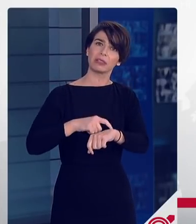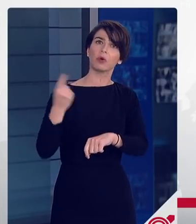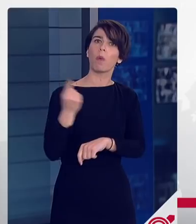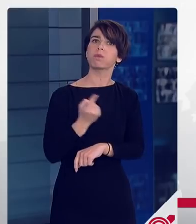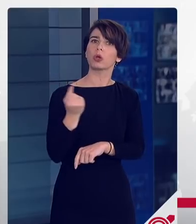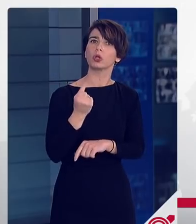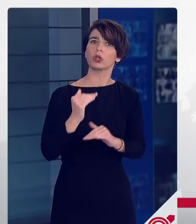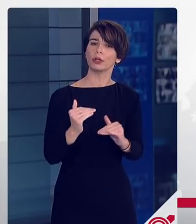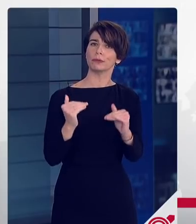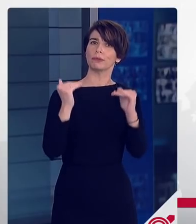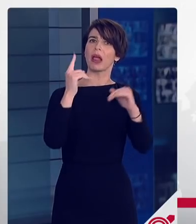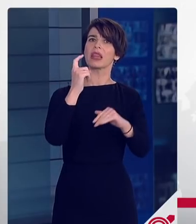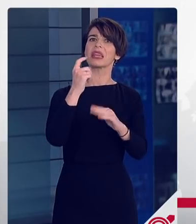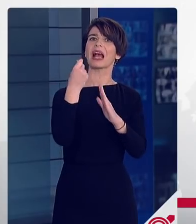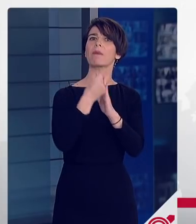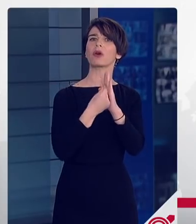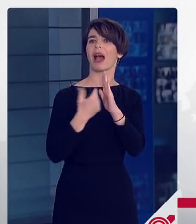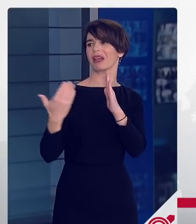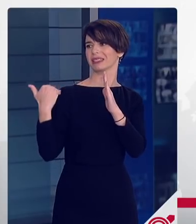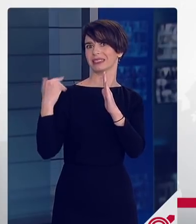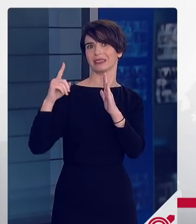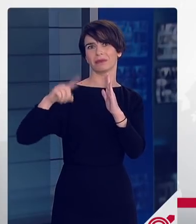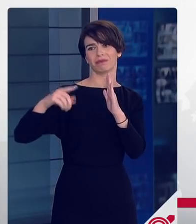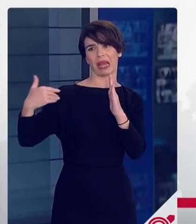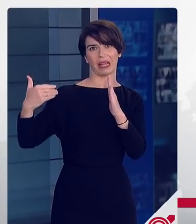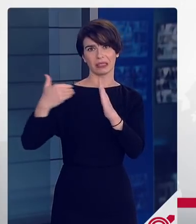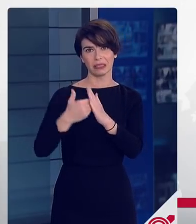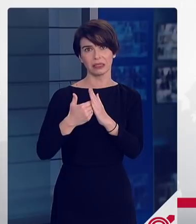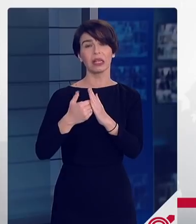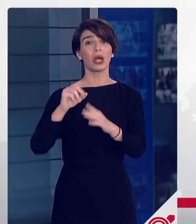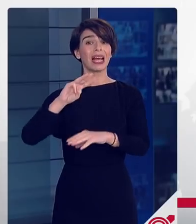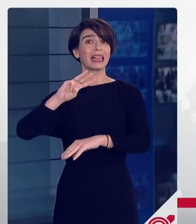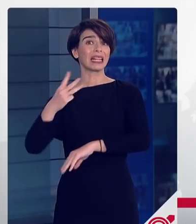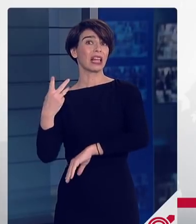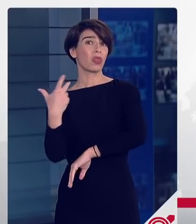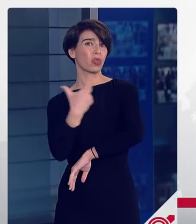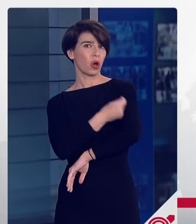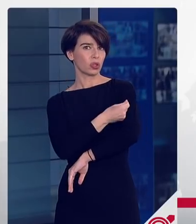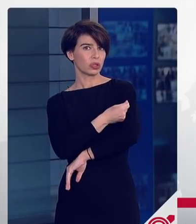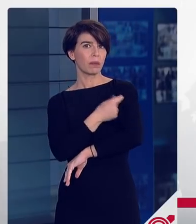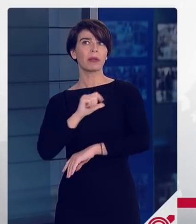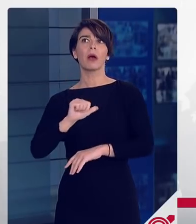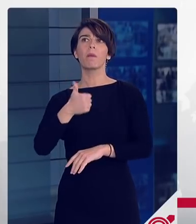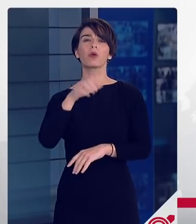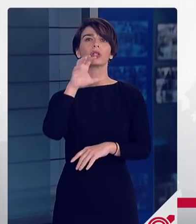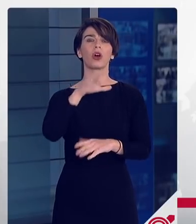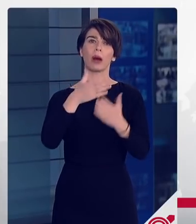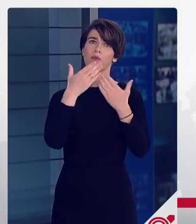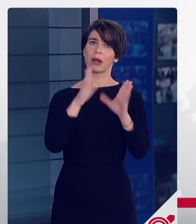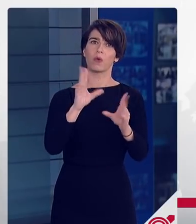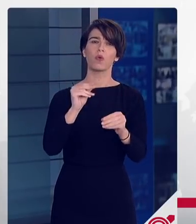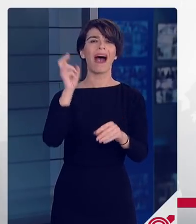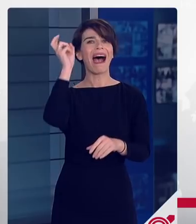έχει ανέβει κατά 10 μονάδες στο τελευταίο διάστημα, στη δε τρίτη δόση που ήμασταν η πρώτη χώρα που την άνοιξε, την